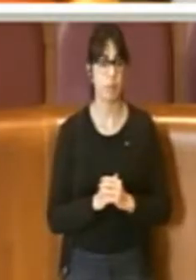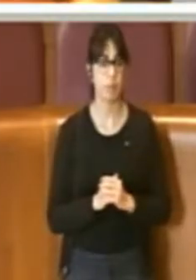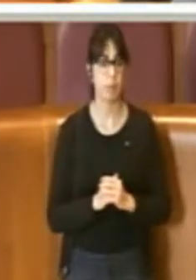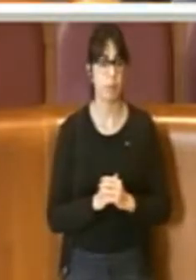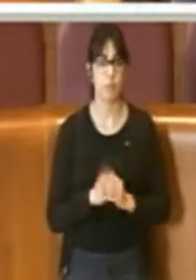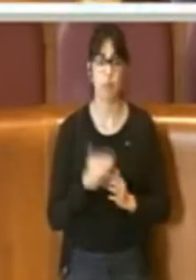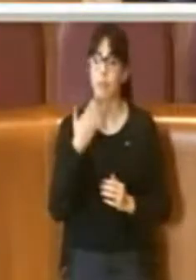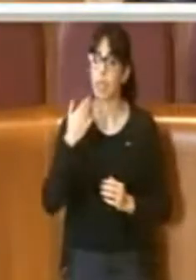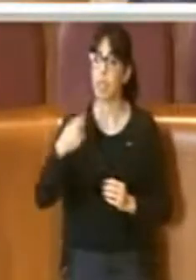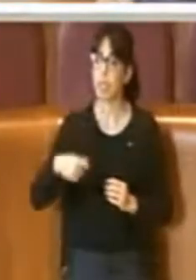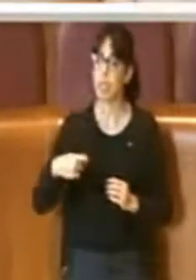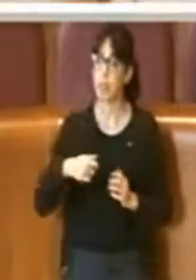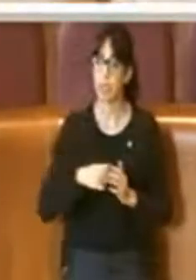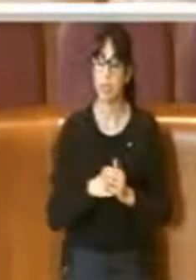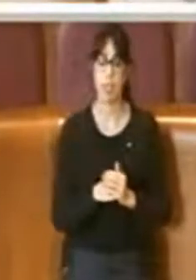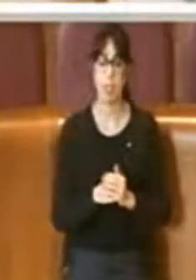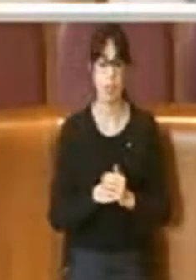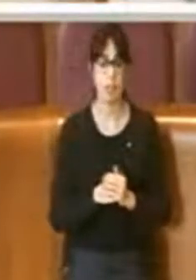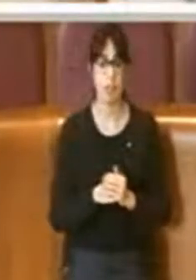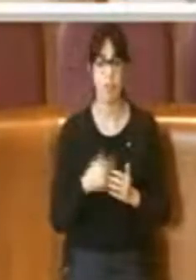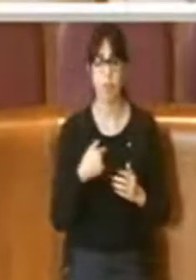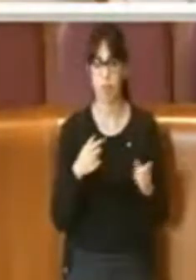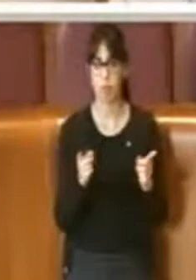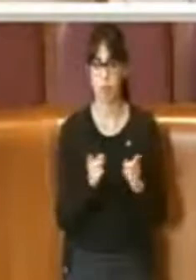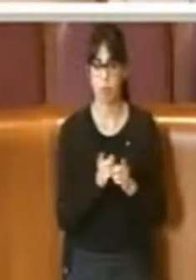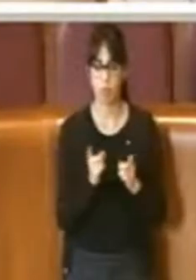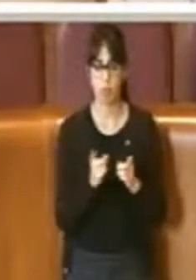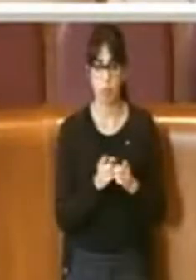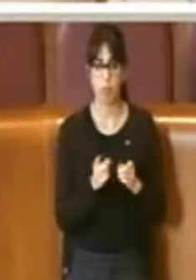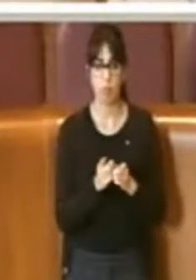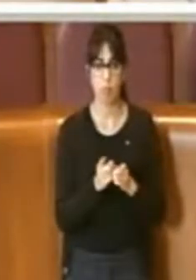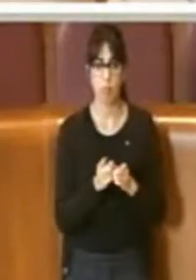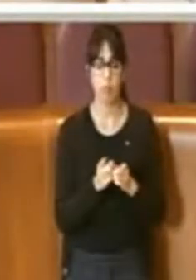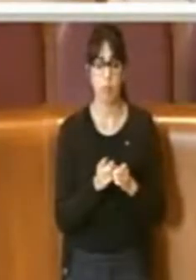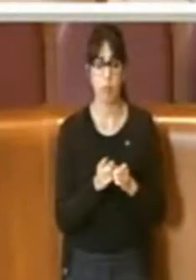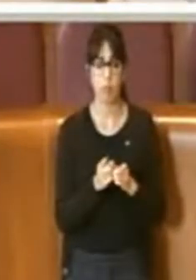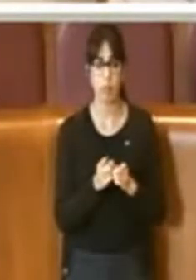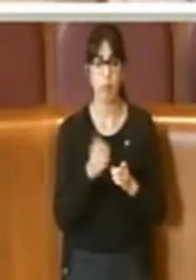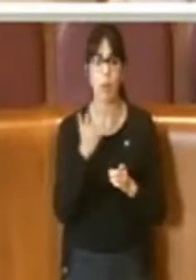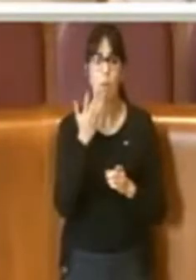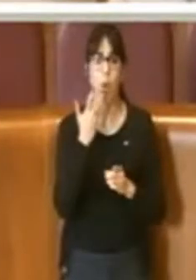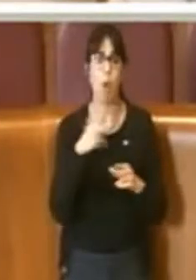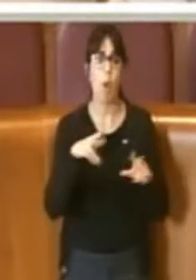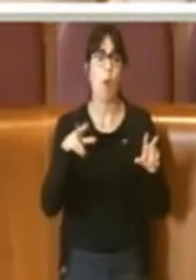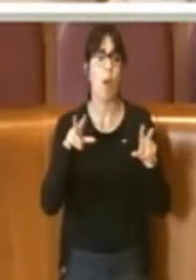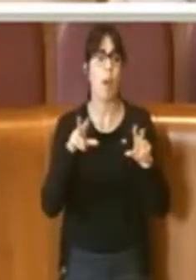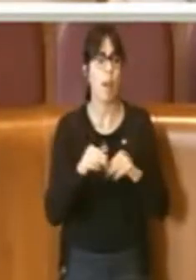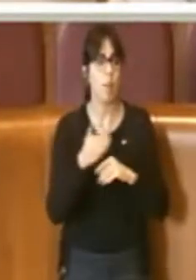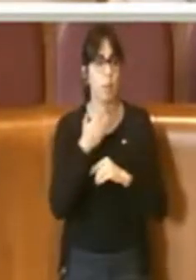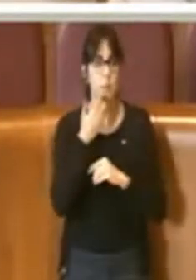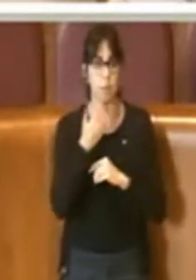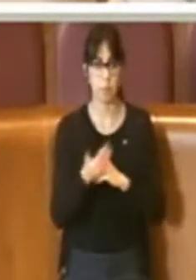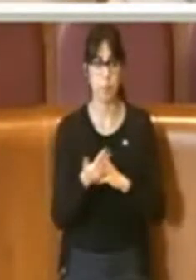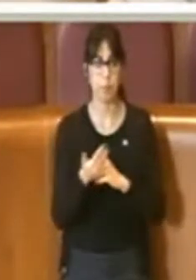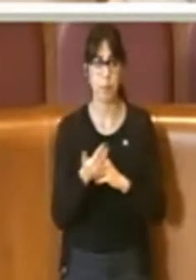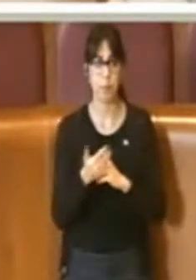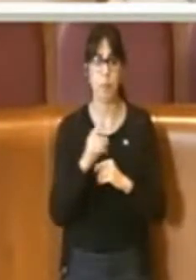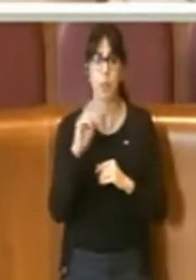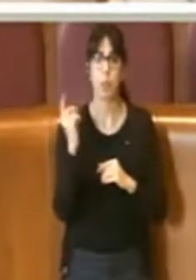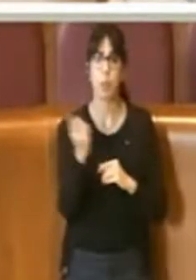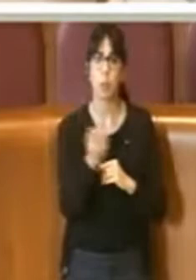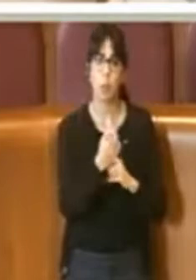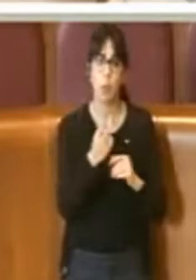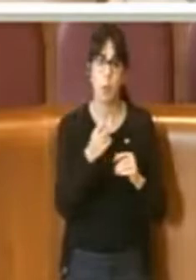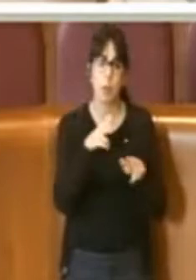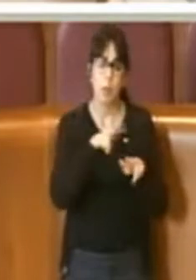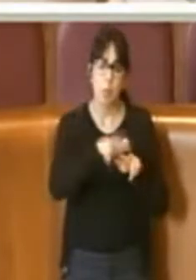Grazie Presidente. Brevemente ancora per ringraziare tutti i municipi che si